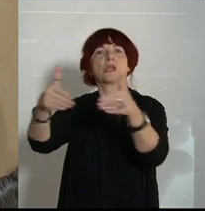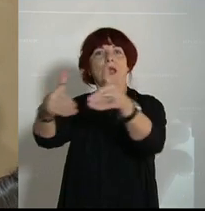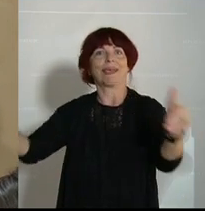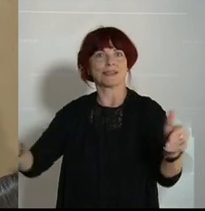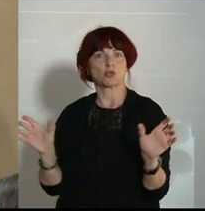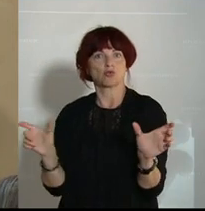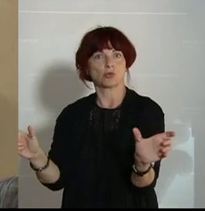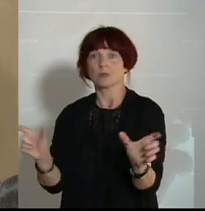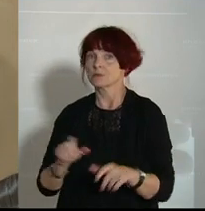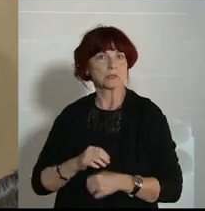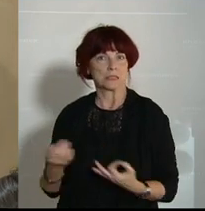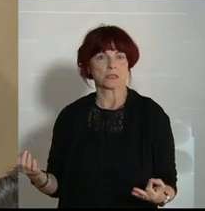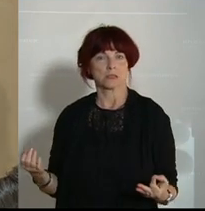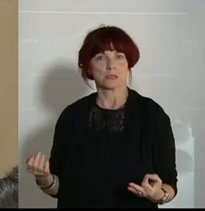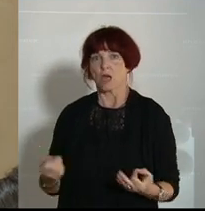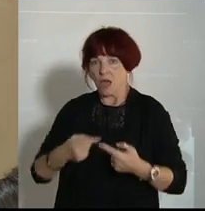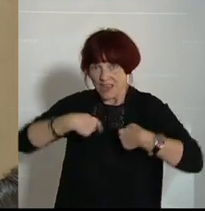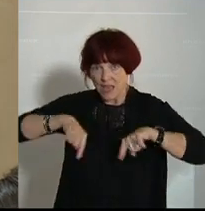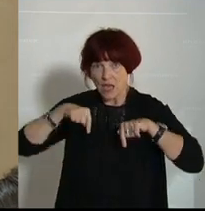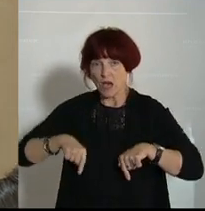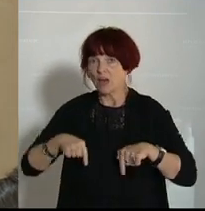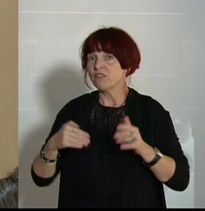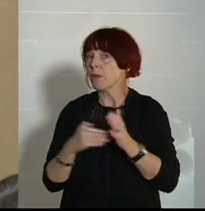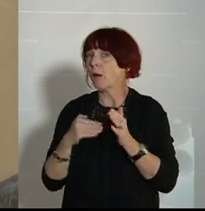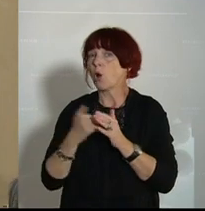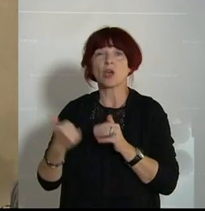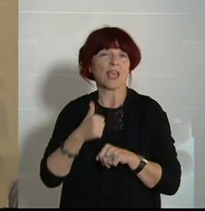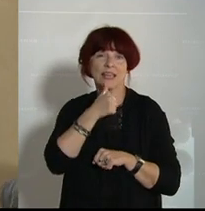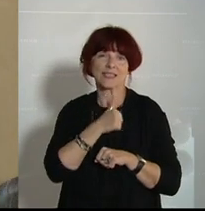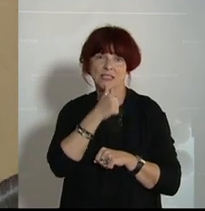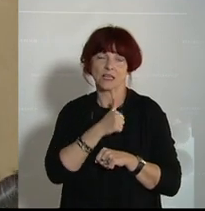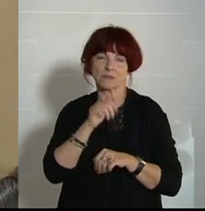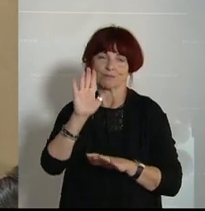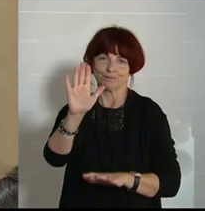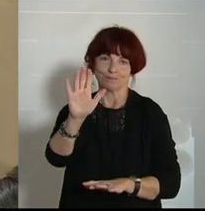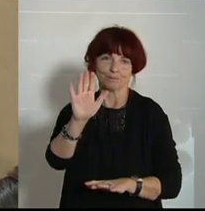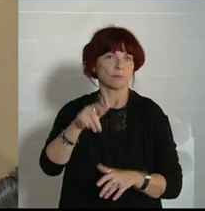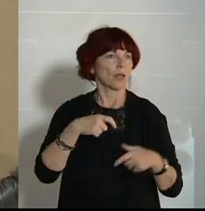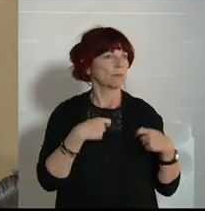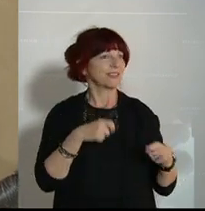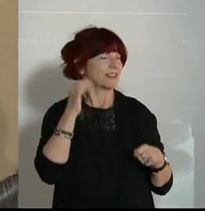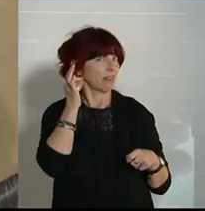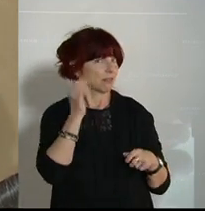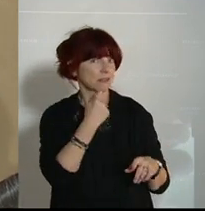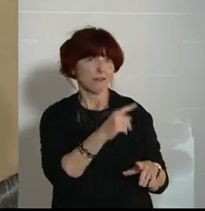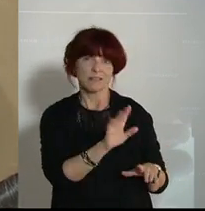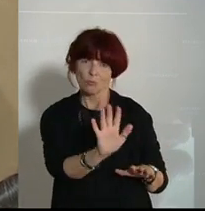brauchen jeden Cent im eigenen Land. Herr Abgeordneter, Sie müssen den Schlusssatz jetzt formulieren.